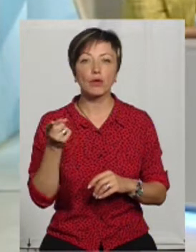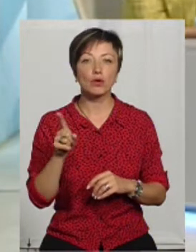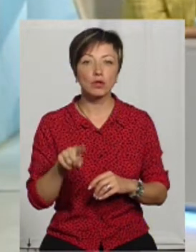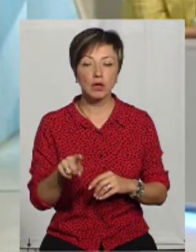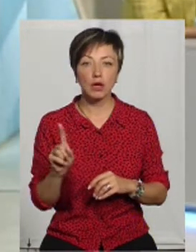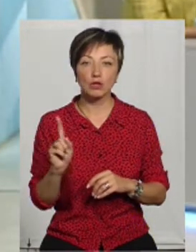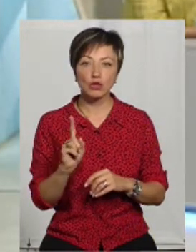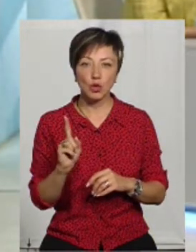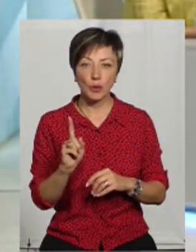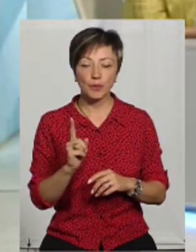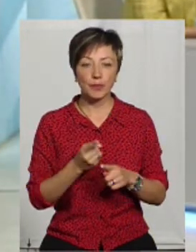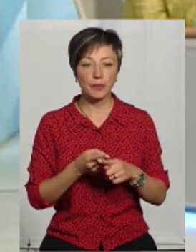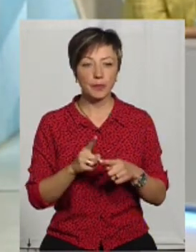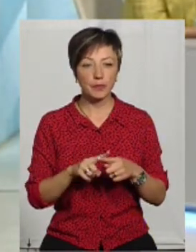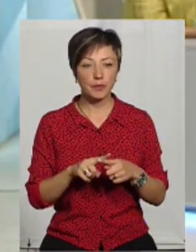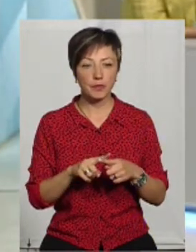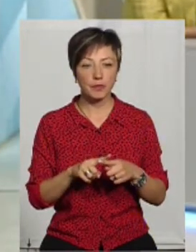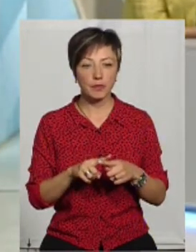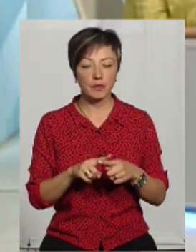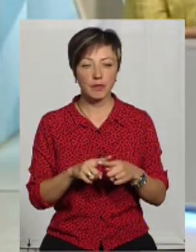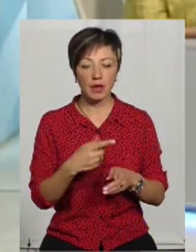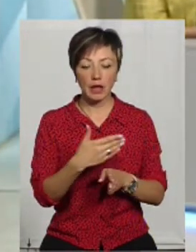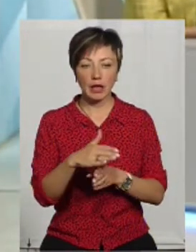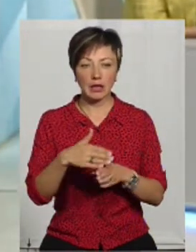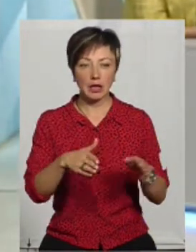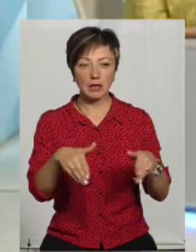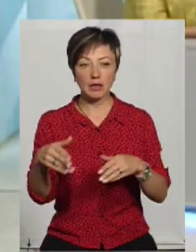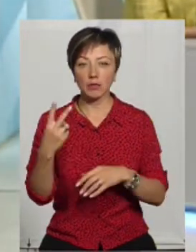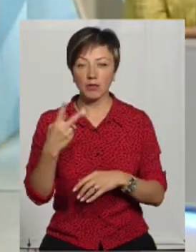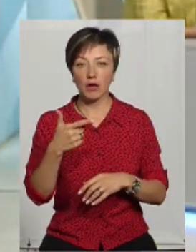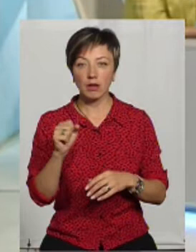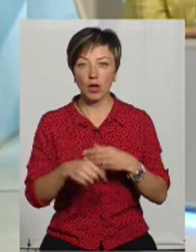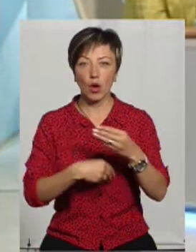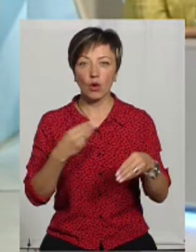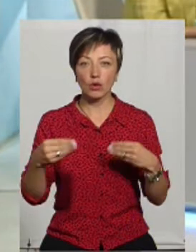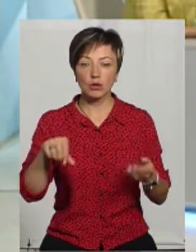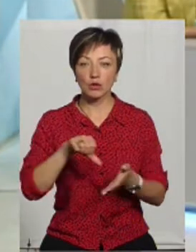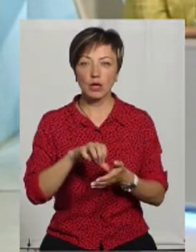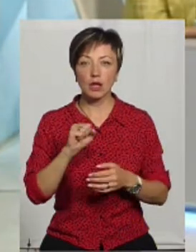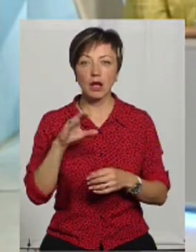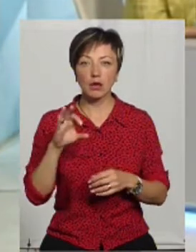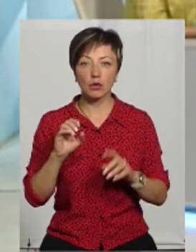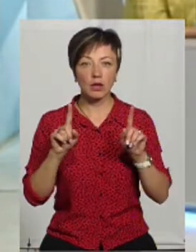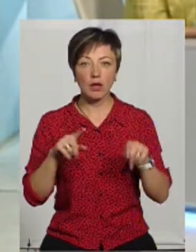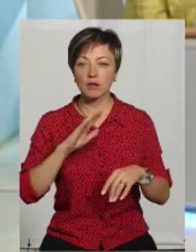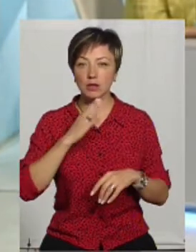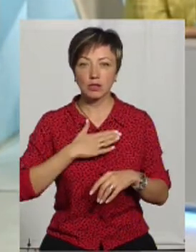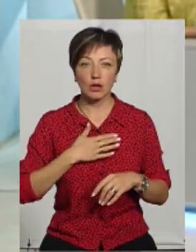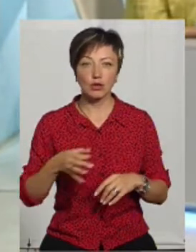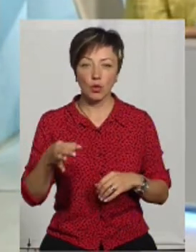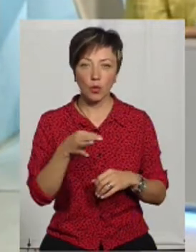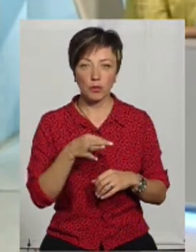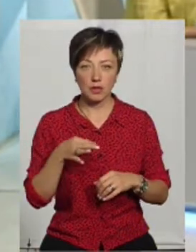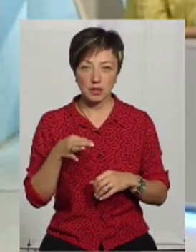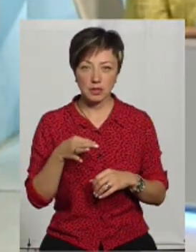що ті наділи, по два гектари, були роздані учасникам АТО, які навіть не з нашої області.